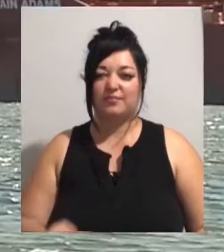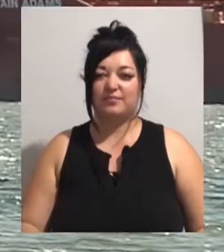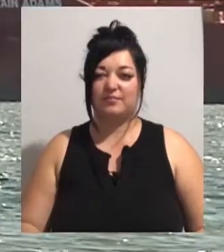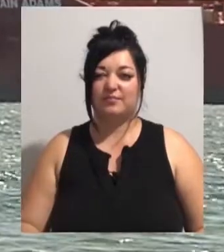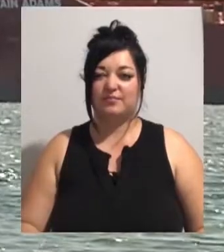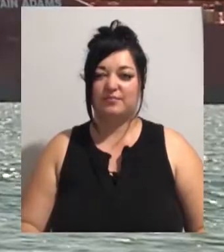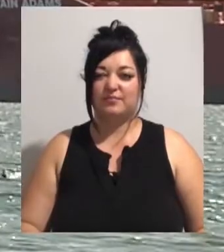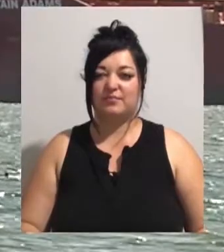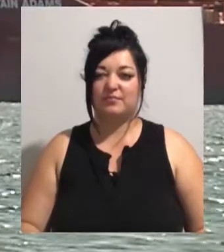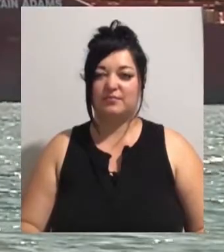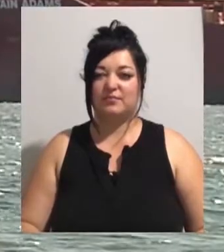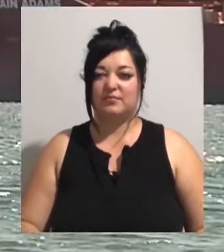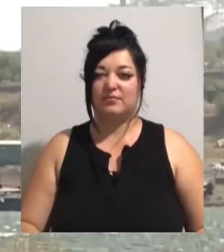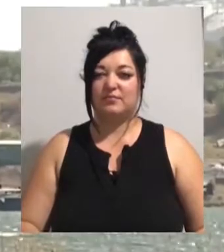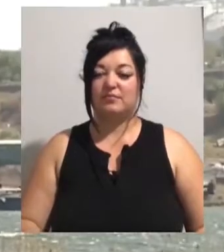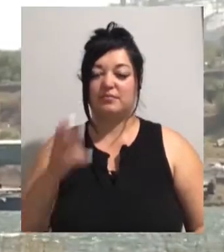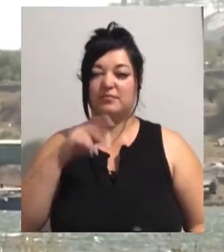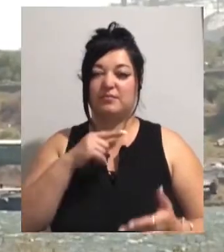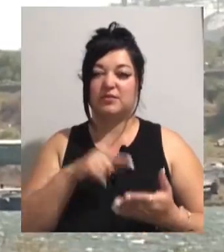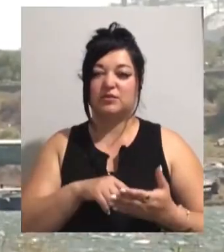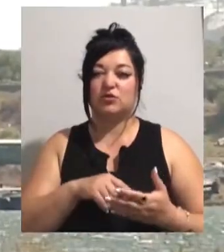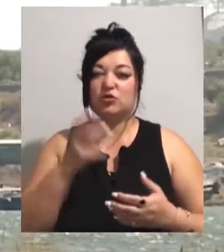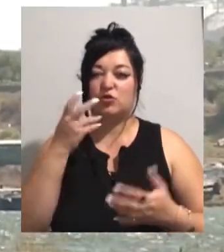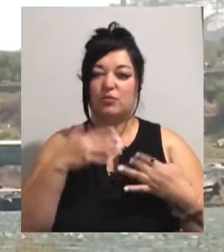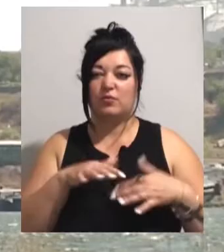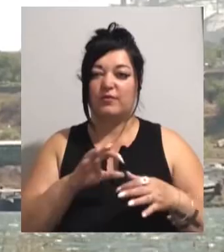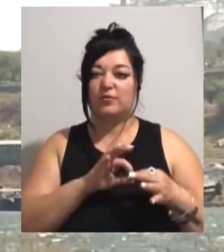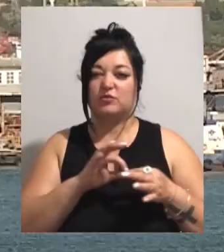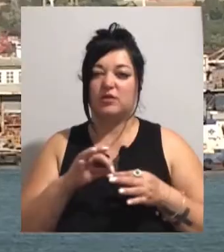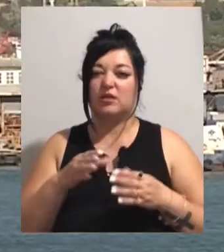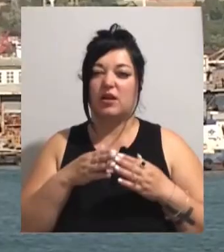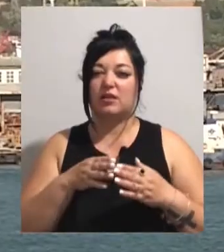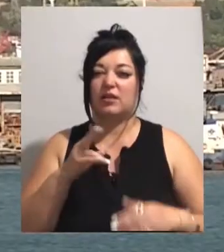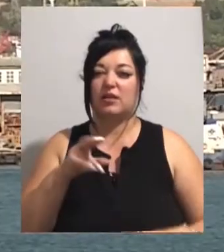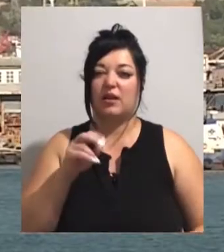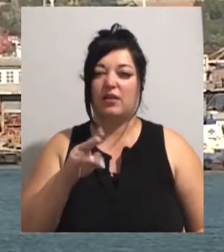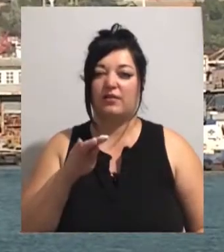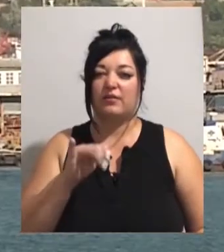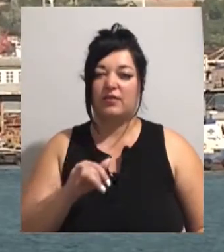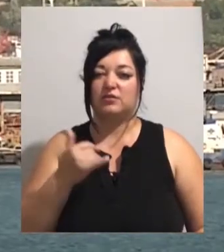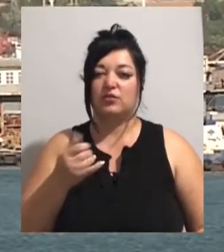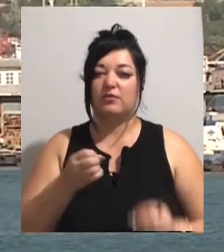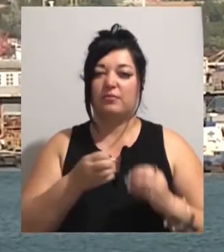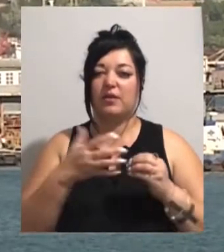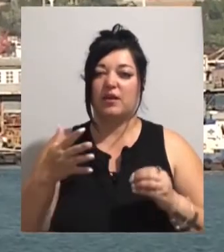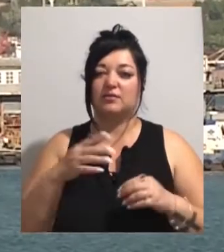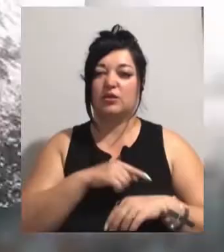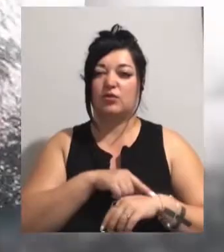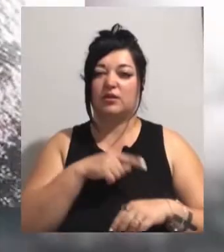Це порт міста Чорноморськ. Сюди відбуксировали танкер Дельфі. Сьогодні о 15-й годині він виглядав так.